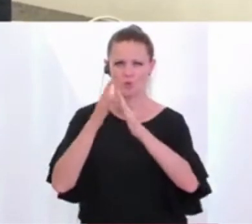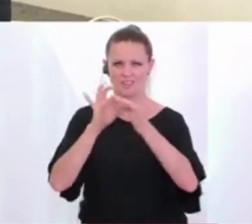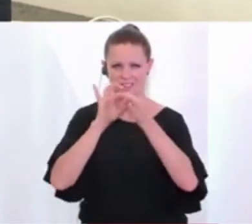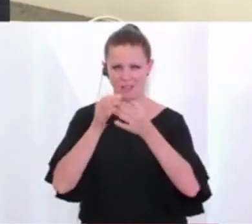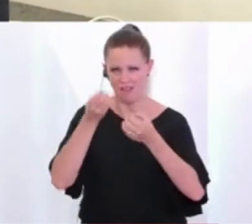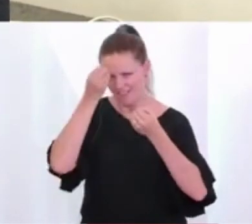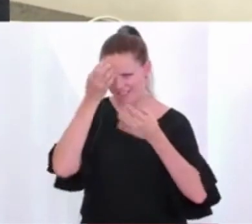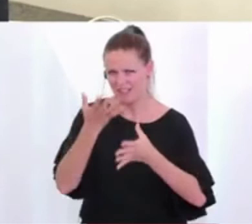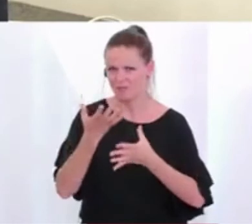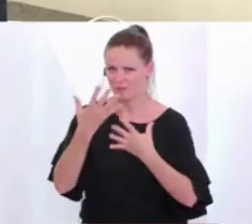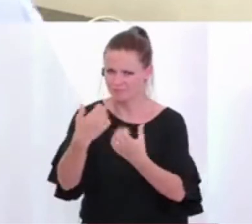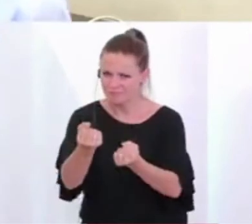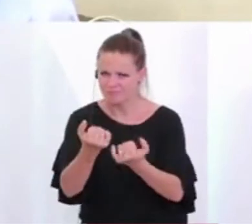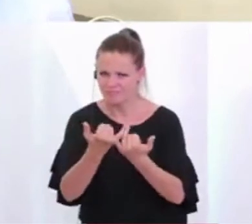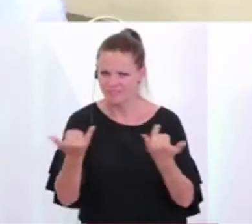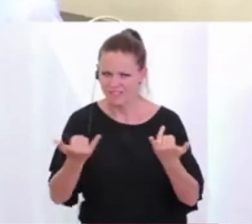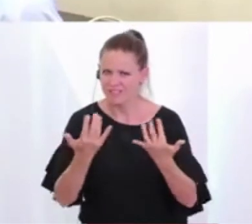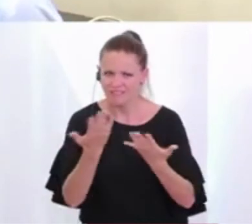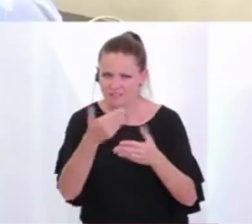Informationen zu gehen?